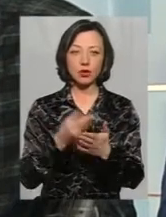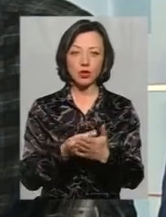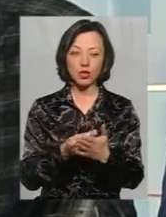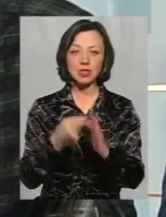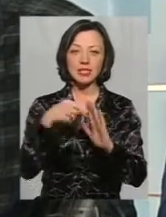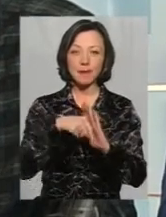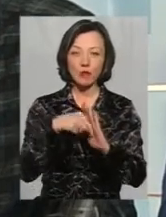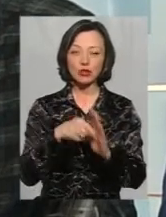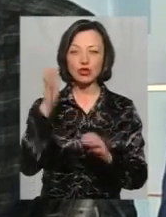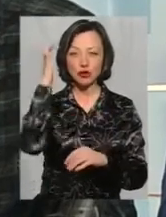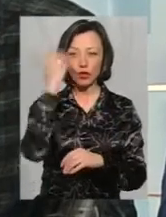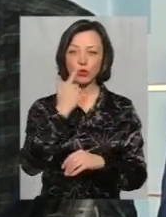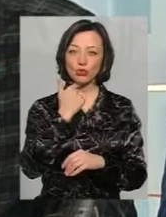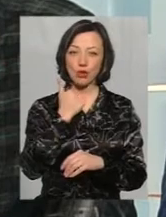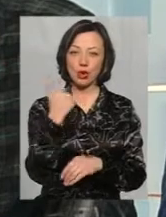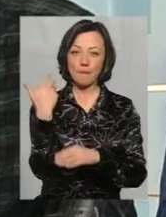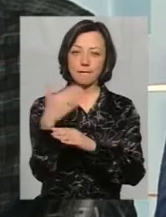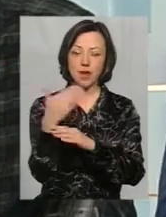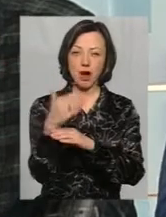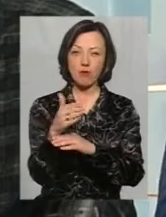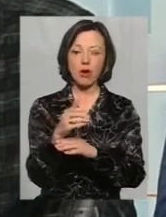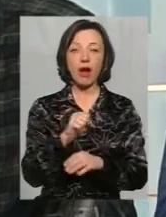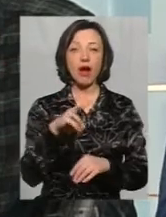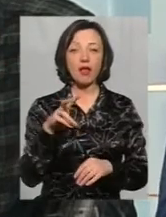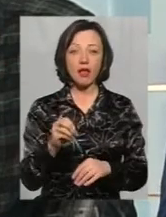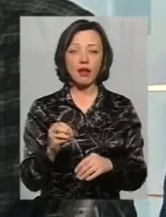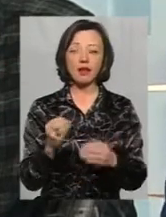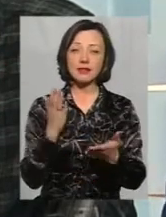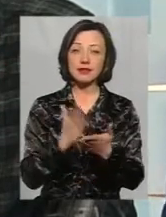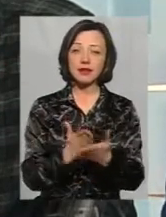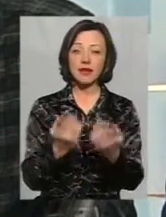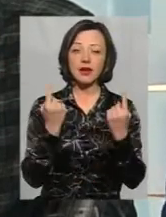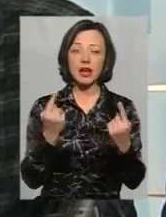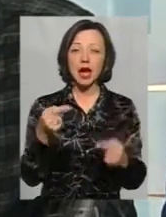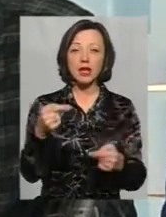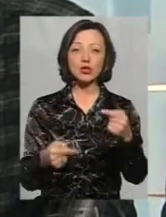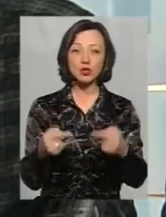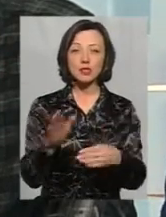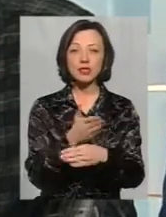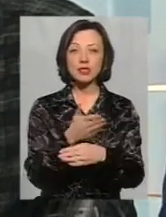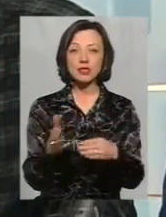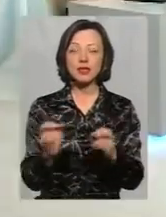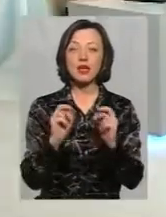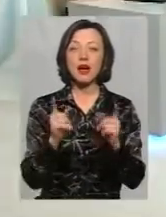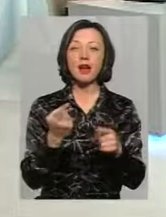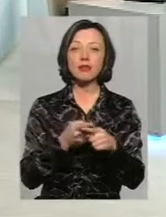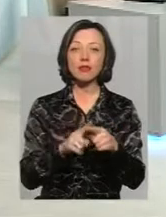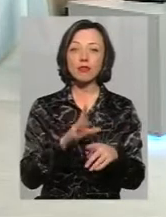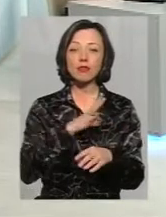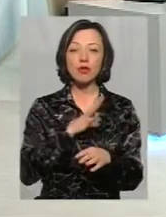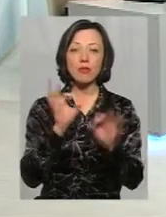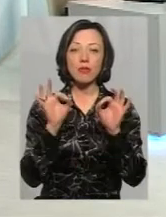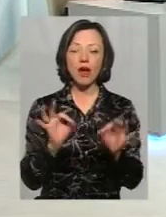символікою червоно-чорний прапор. Але, знову ж таки, йде велика дискусія в частині, наскільки це було прийнято в